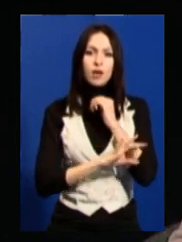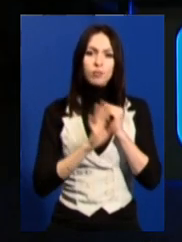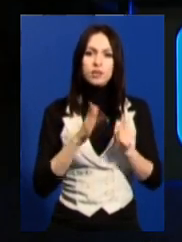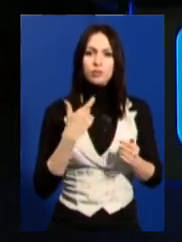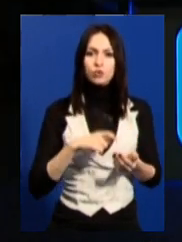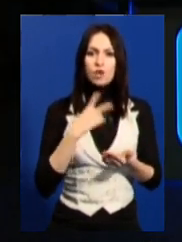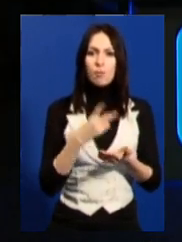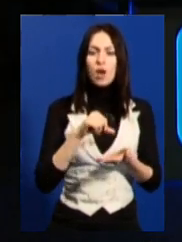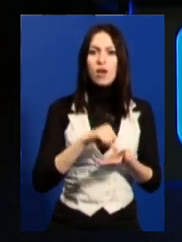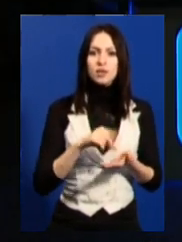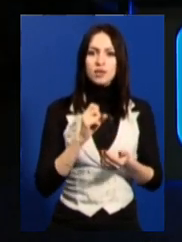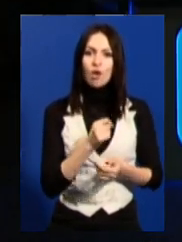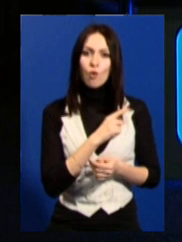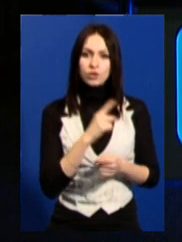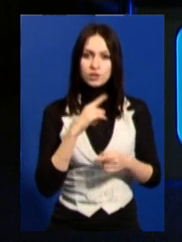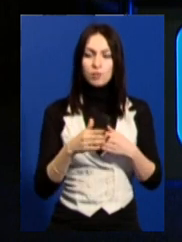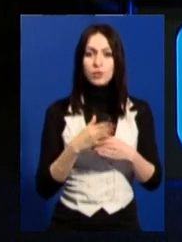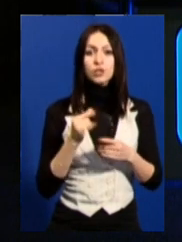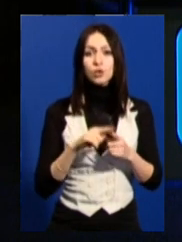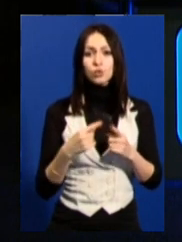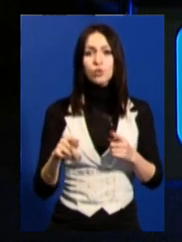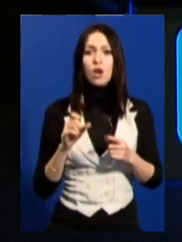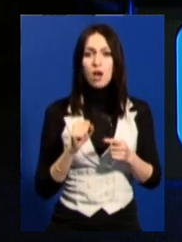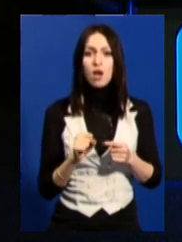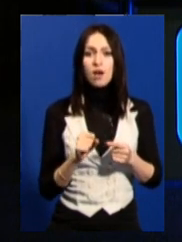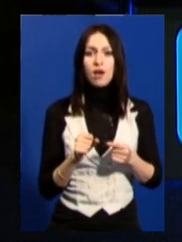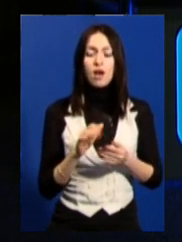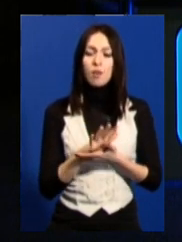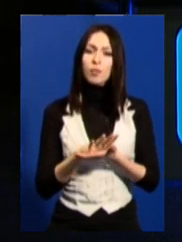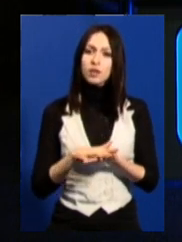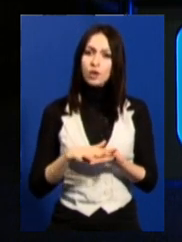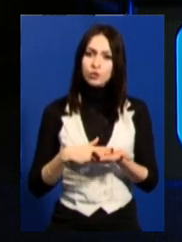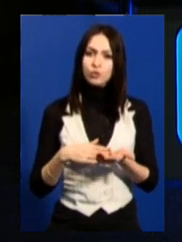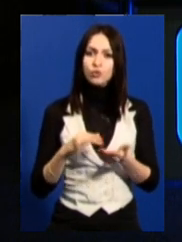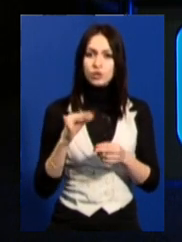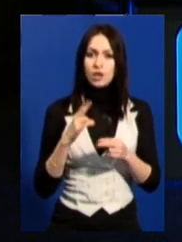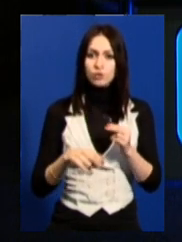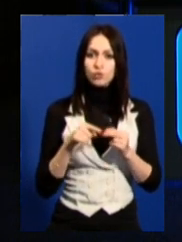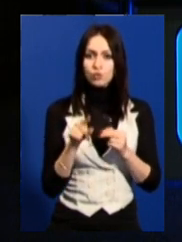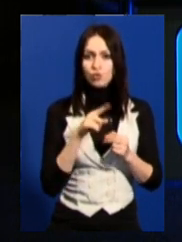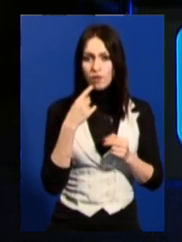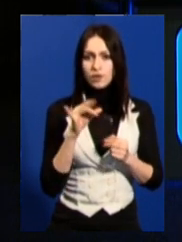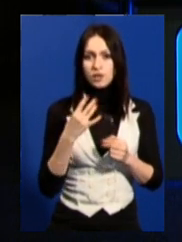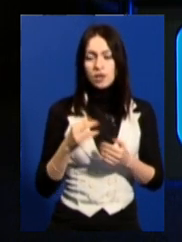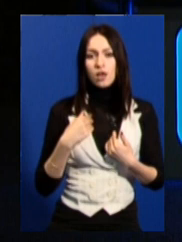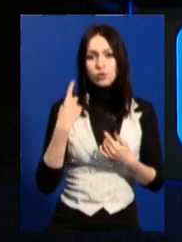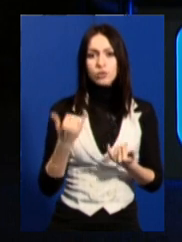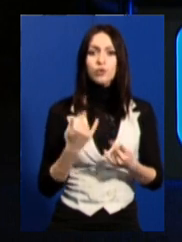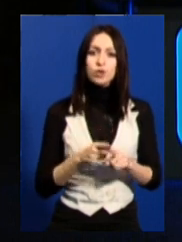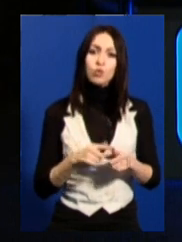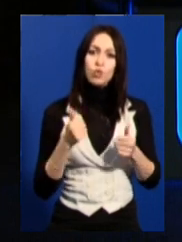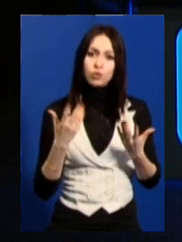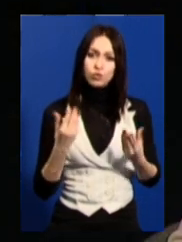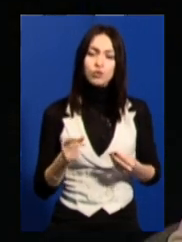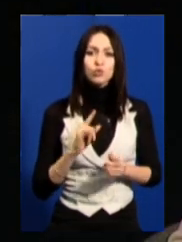Одещині найшвидше. Ну, і таке інше. А от продовжуючи, чи закінчуючи те, що говорив Ілля, я думаю, що сьогодні такий хороший день, щоб